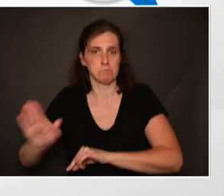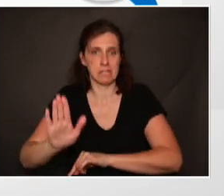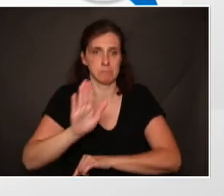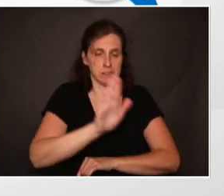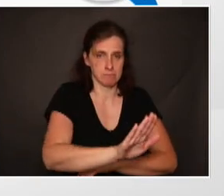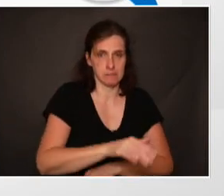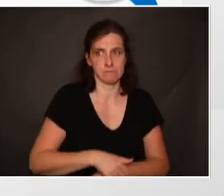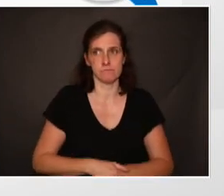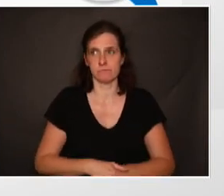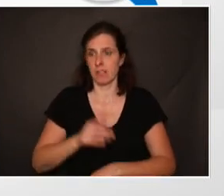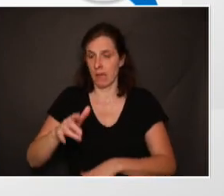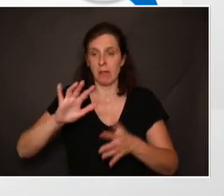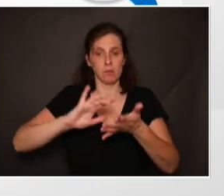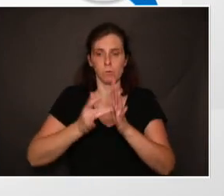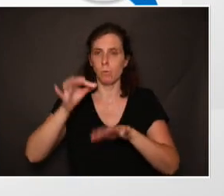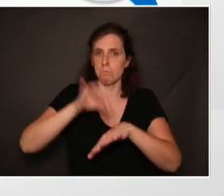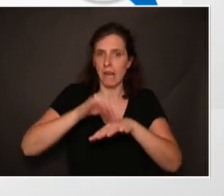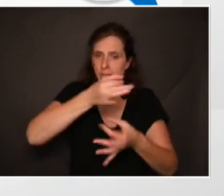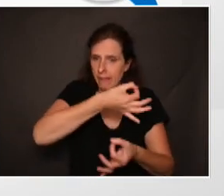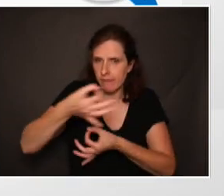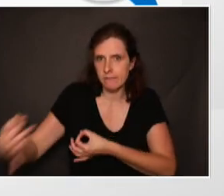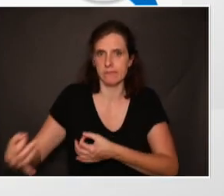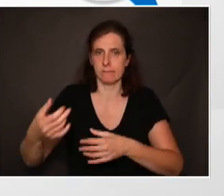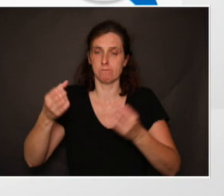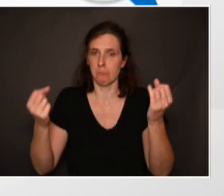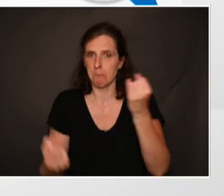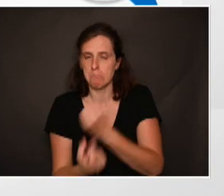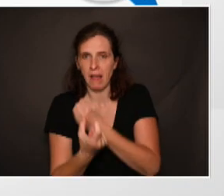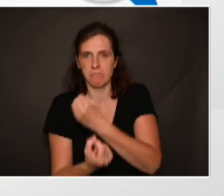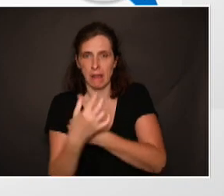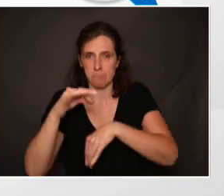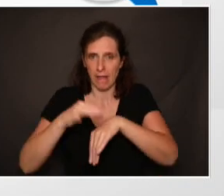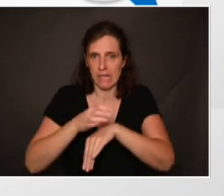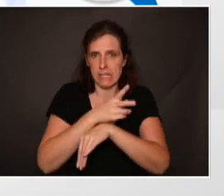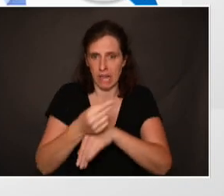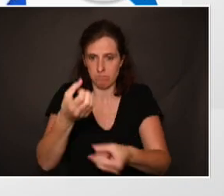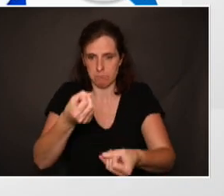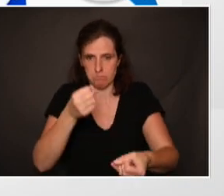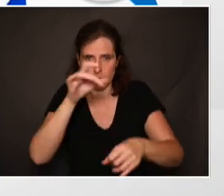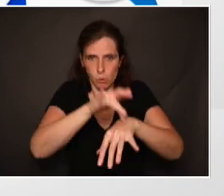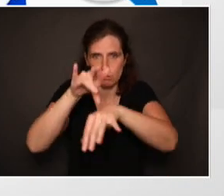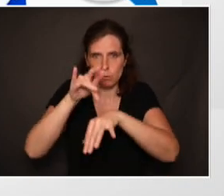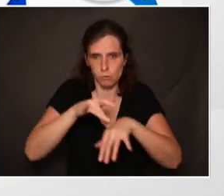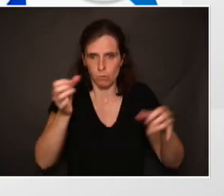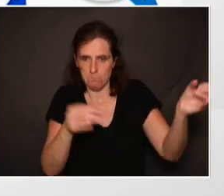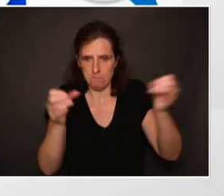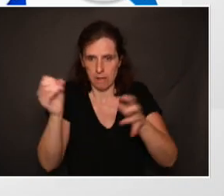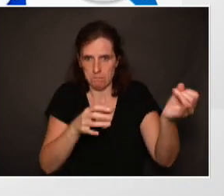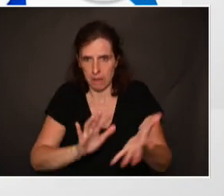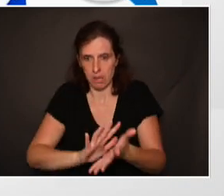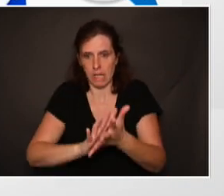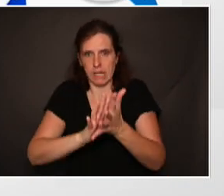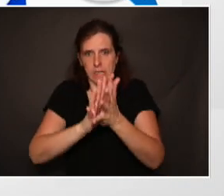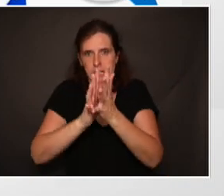ce sont toutes les maladies chroniques, les épisodes aigus que l'on va rencontrer pendant sa vie et son vieillissement qui vont expliquer que